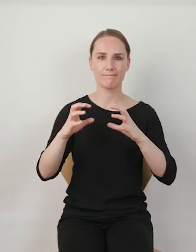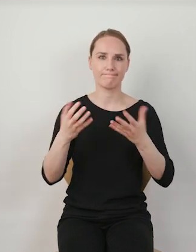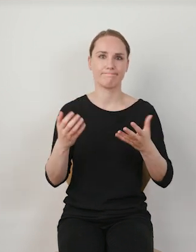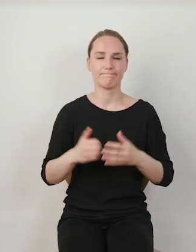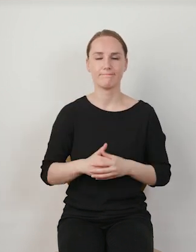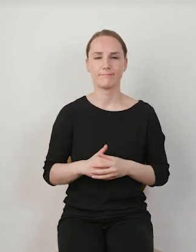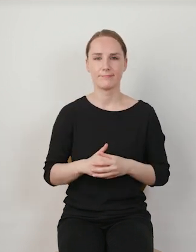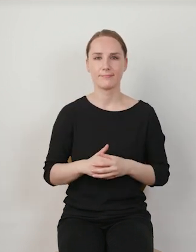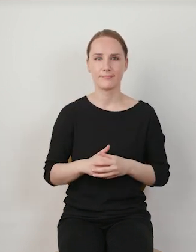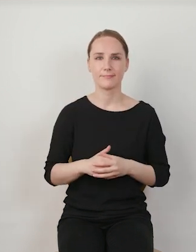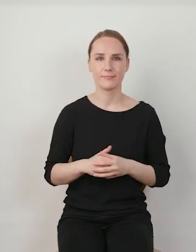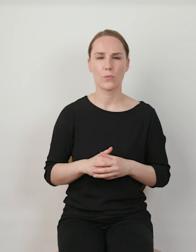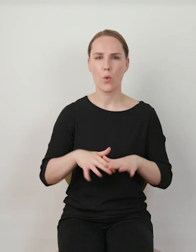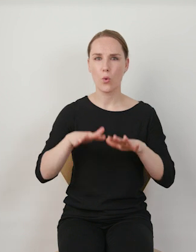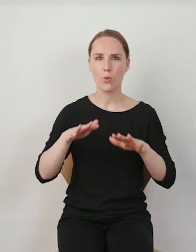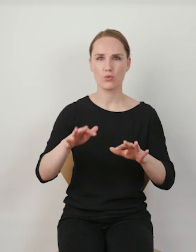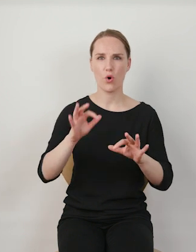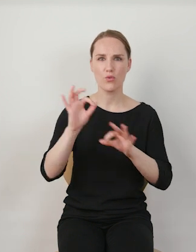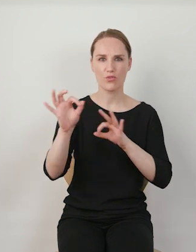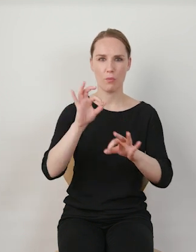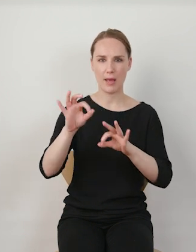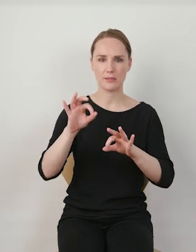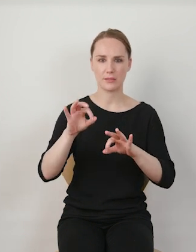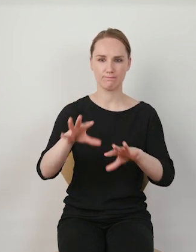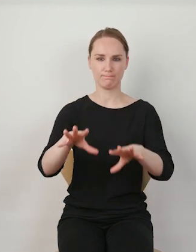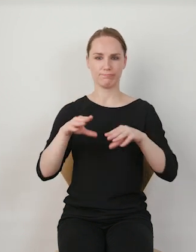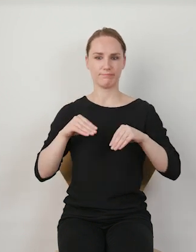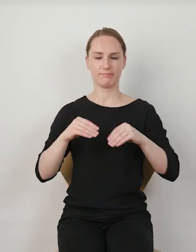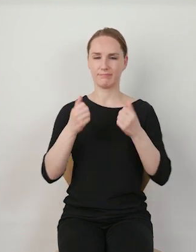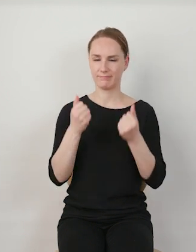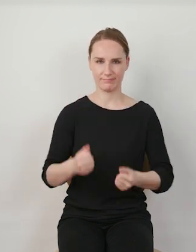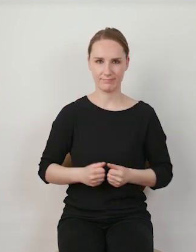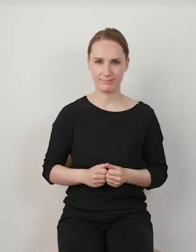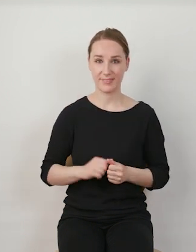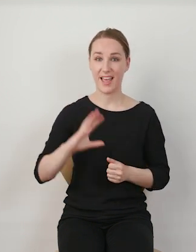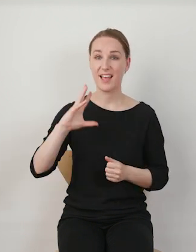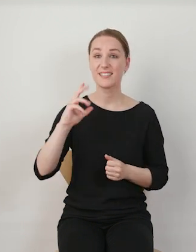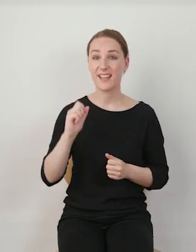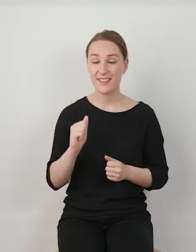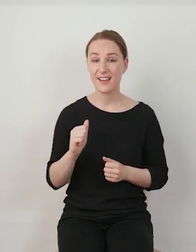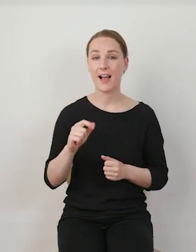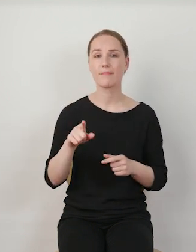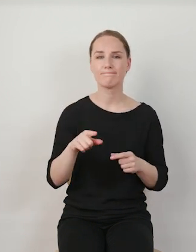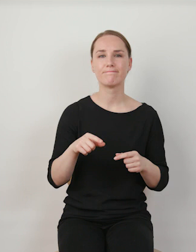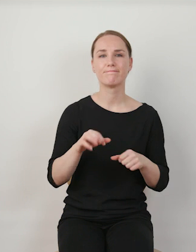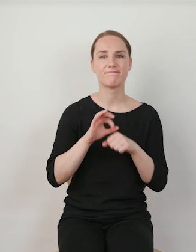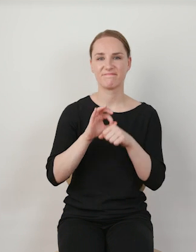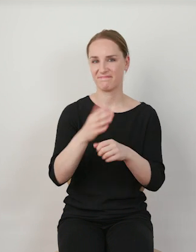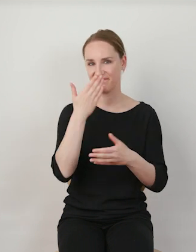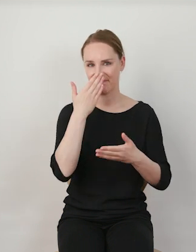poradzić i musimy przyswoić taki ogrom informacji. Estetyka, która bardzo często sprowadza się